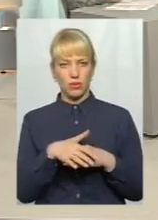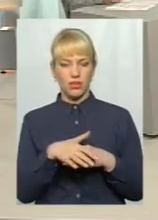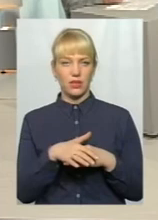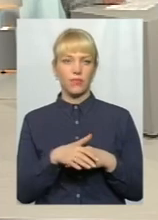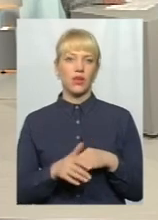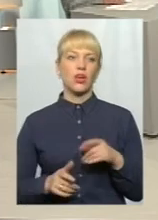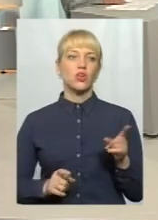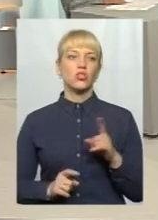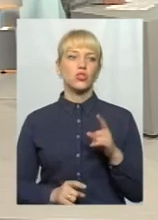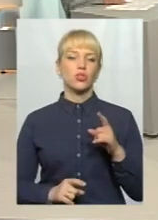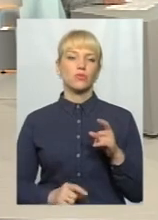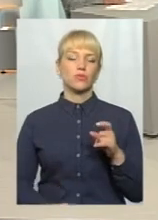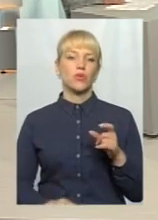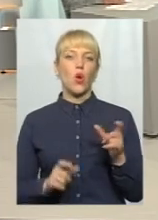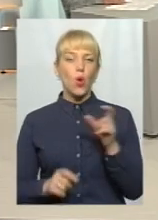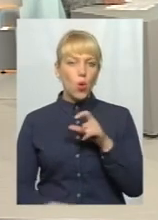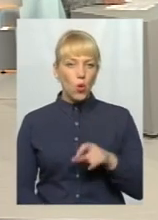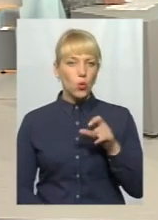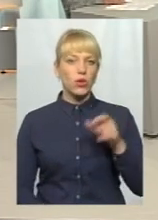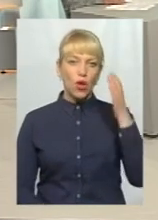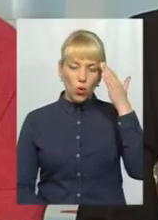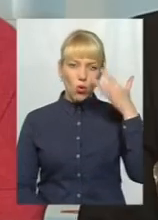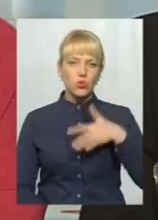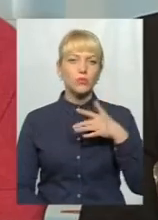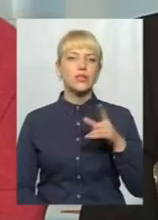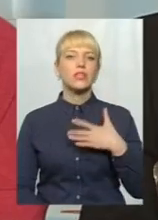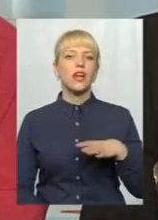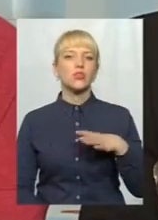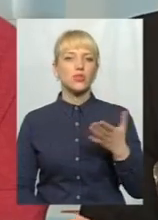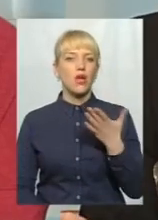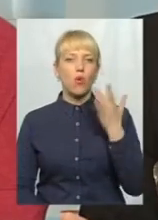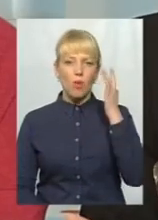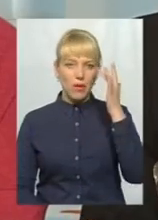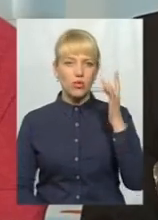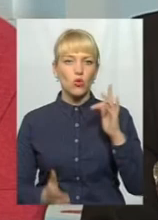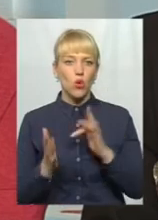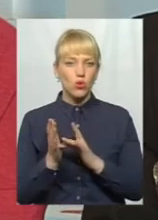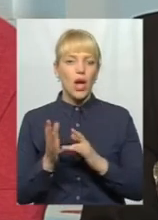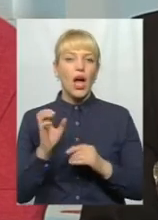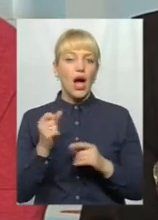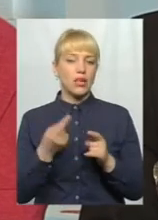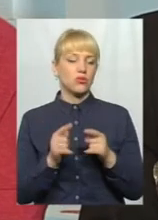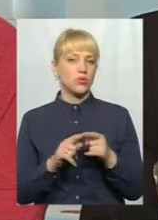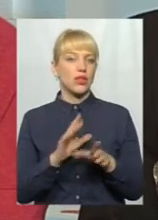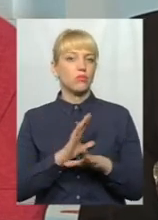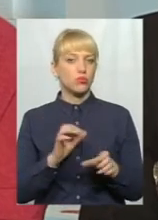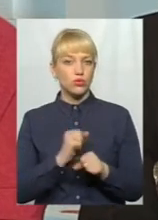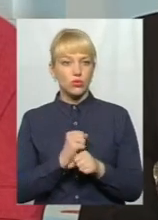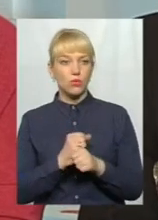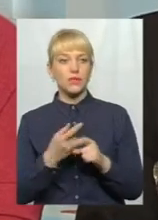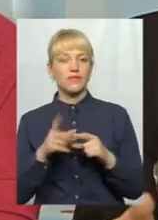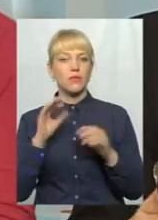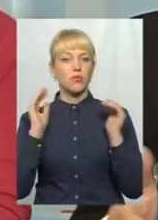125 мільйонів на проєкт. Так, щоб люди розуміли, для чого це і з якою метою все інше. На жаль, цього зробленого не було, воно було зроблено в